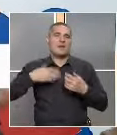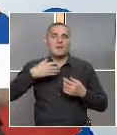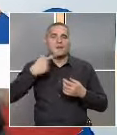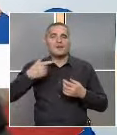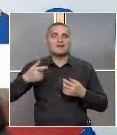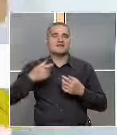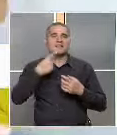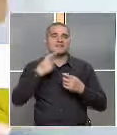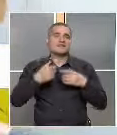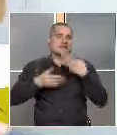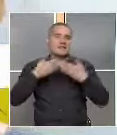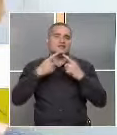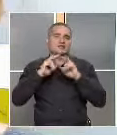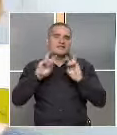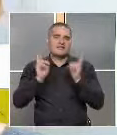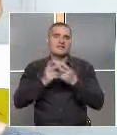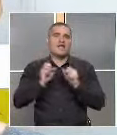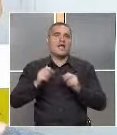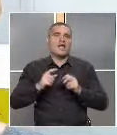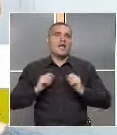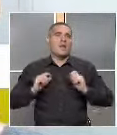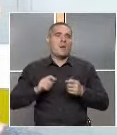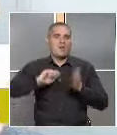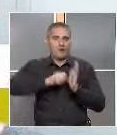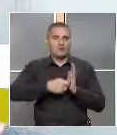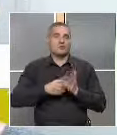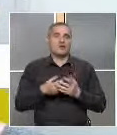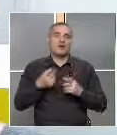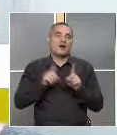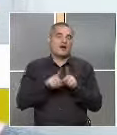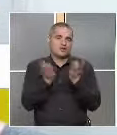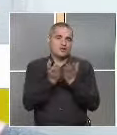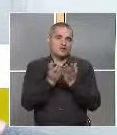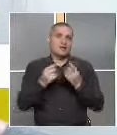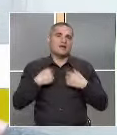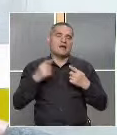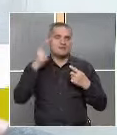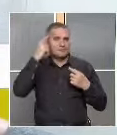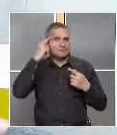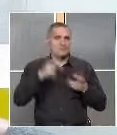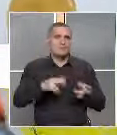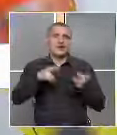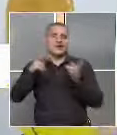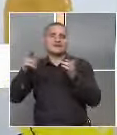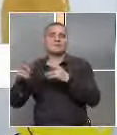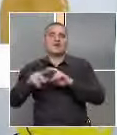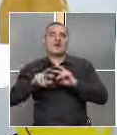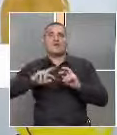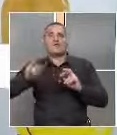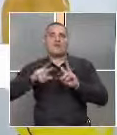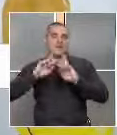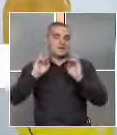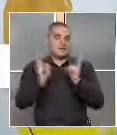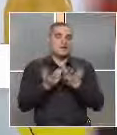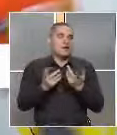света и приключения. Като чета и си представям и с едно се пренасям в друг свят. Какво